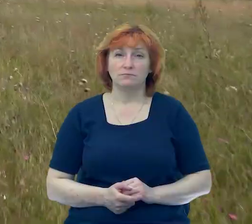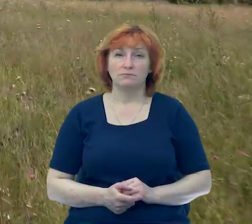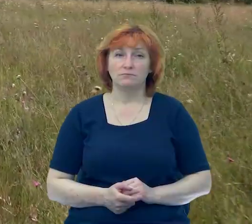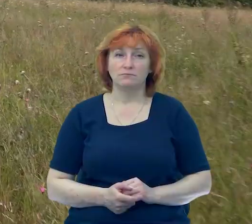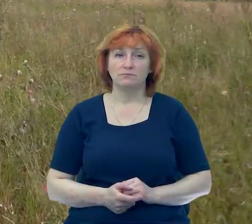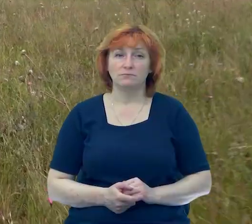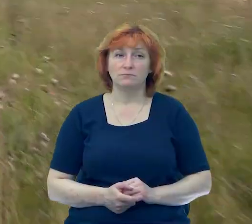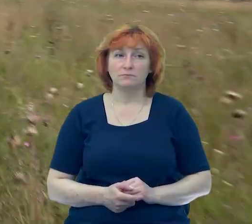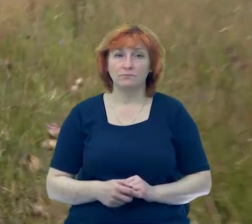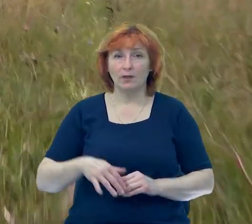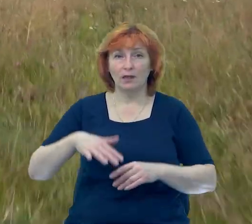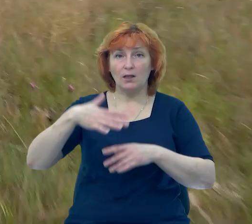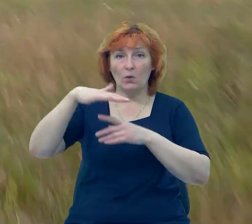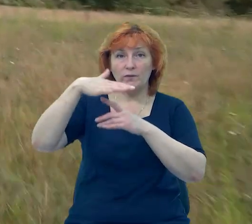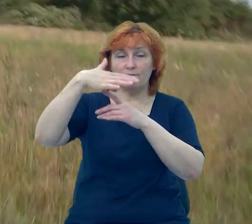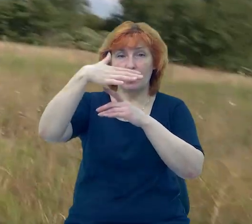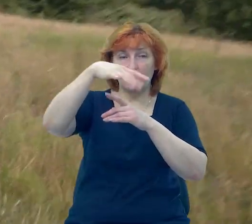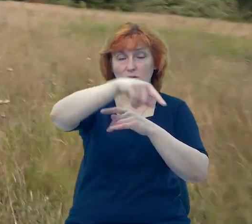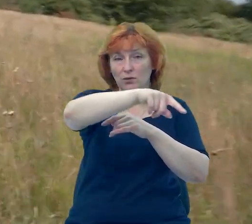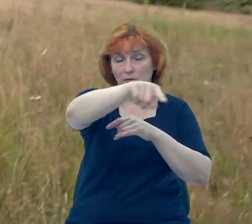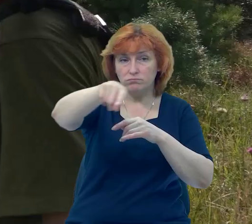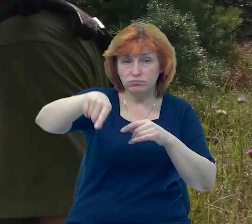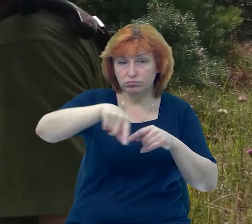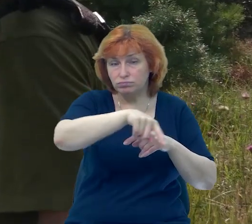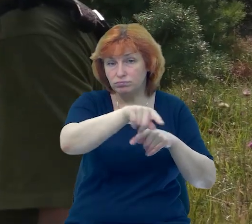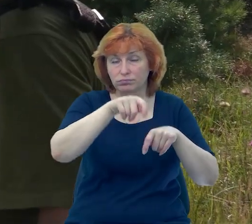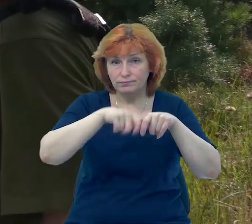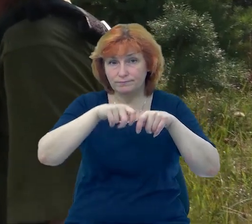Квадрокоптер запускають для розвідки ворожих позицій.